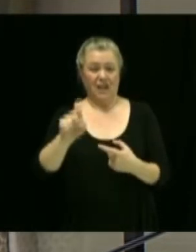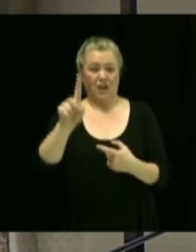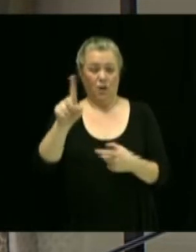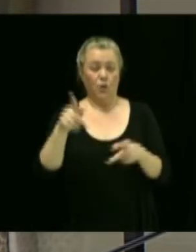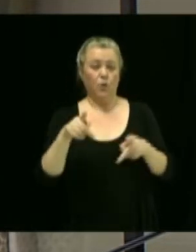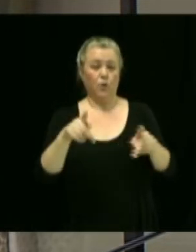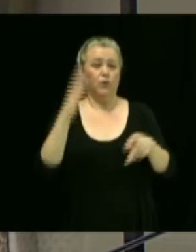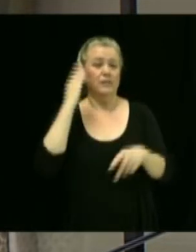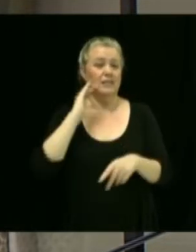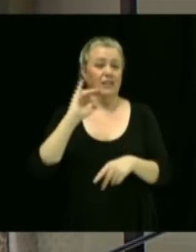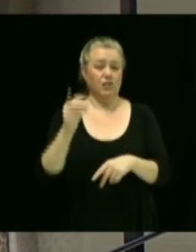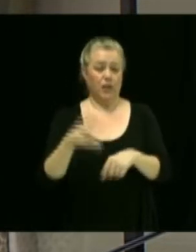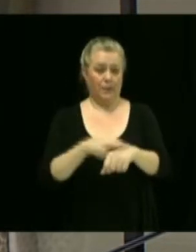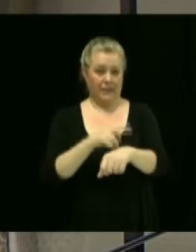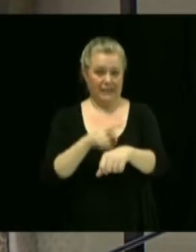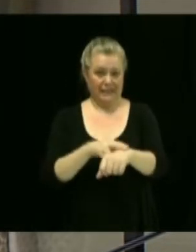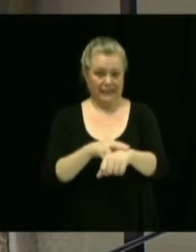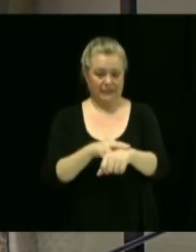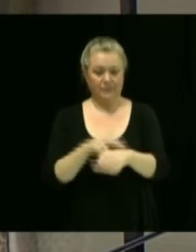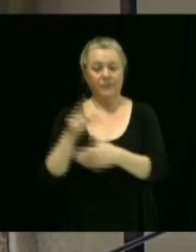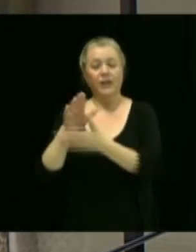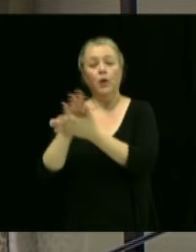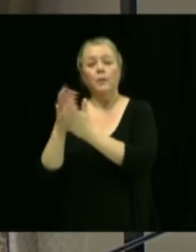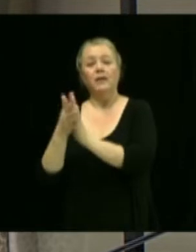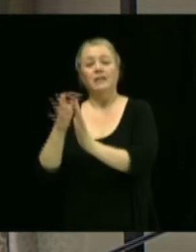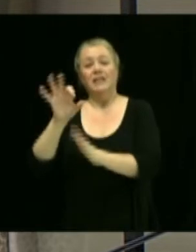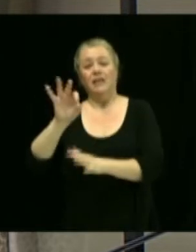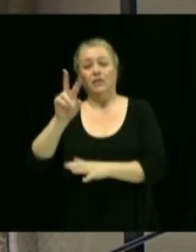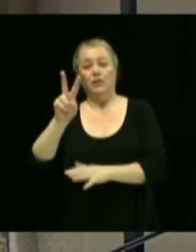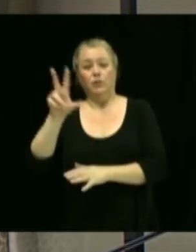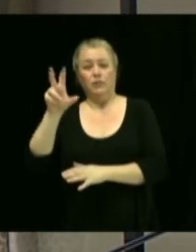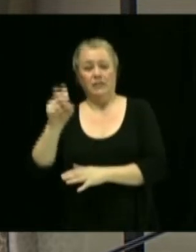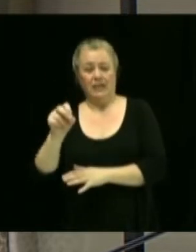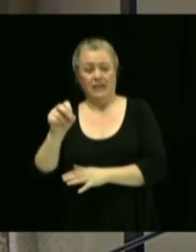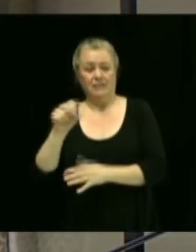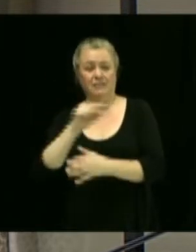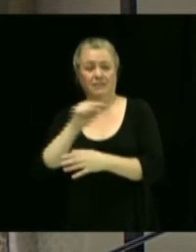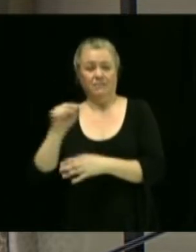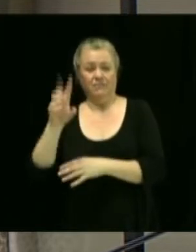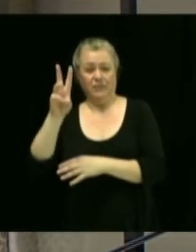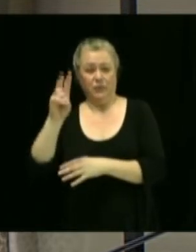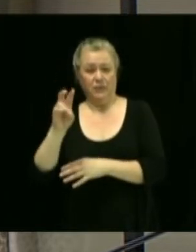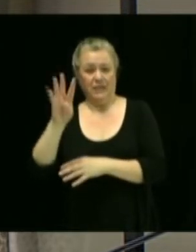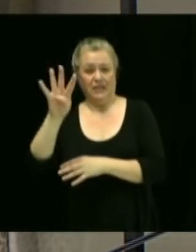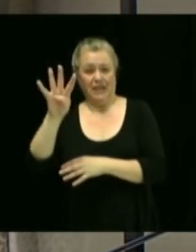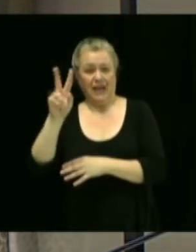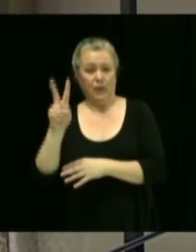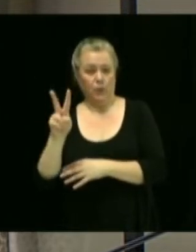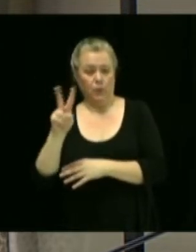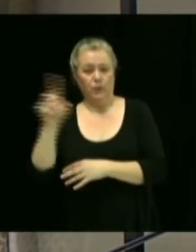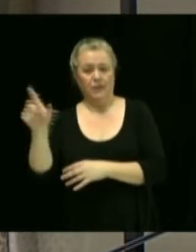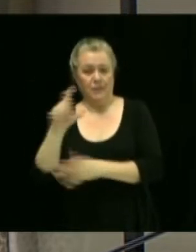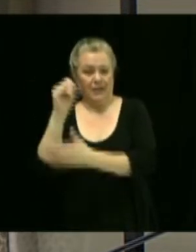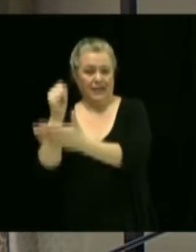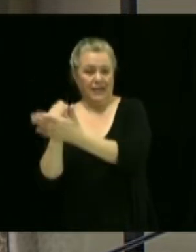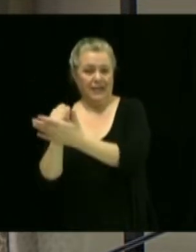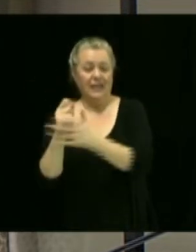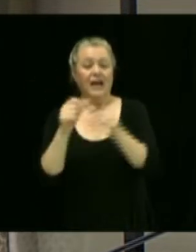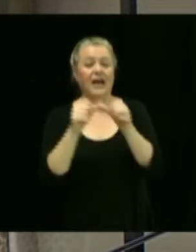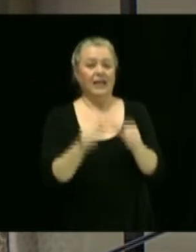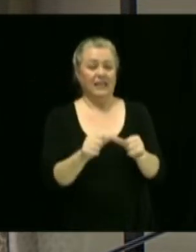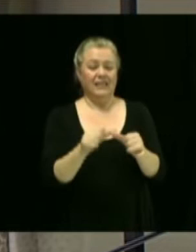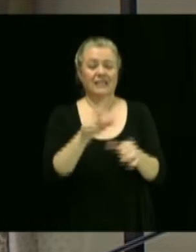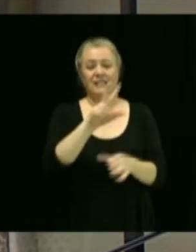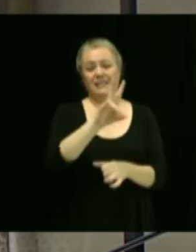pour la compagnie 92-30-6042 Québec Inc. pour l'immeuble du 750 Bois